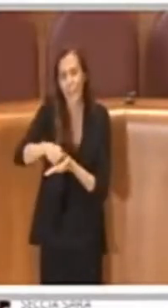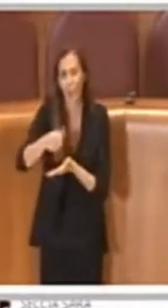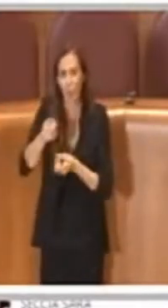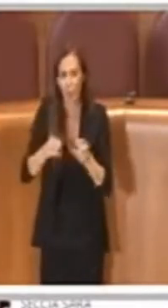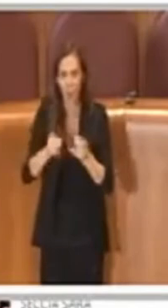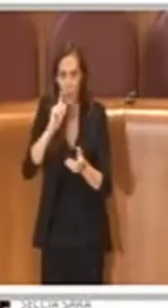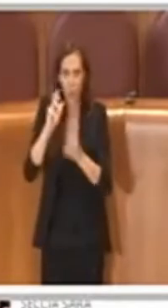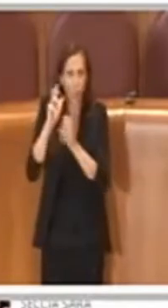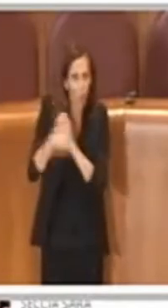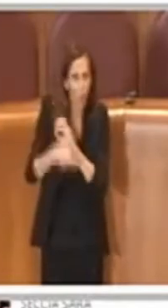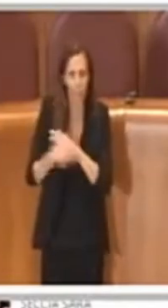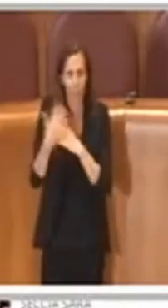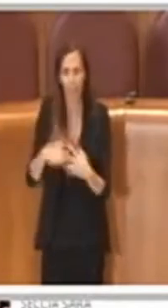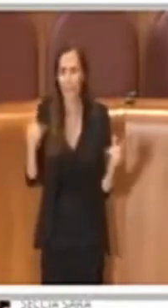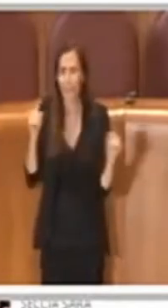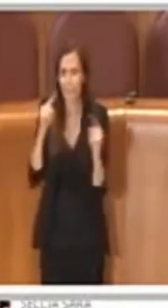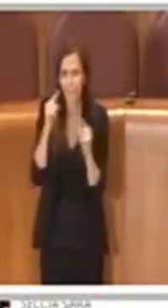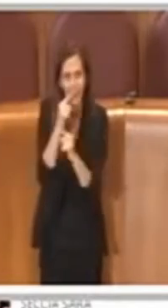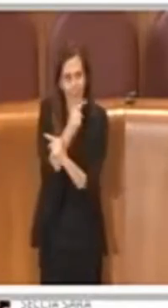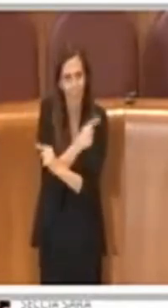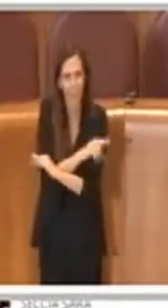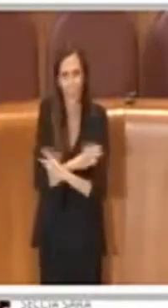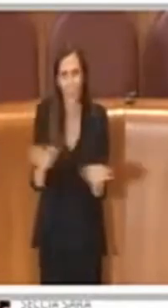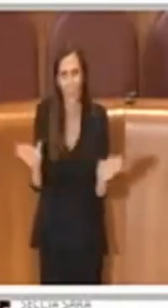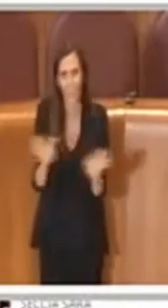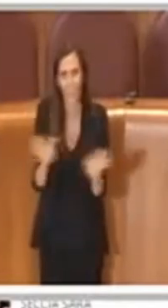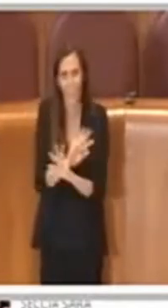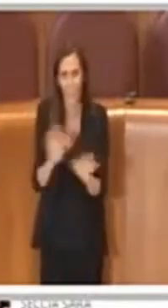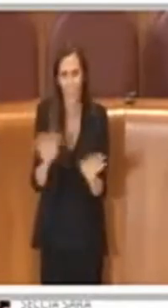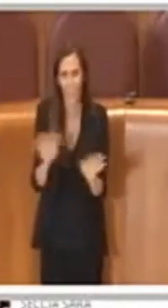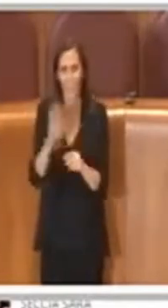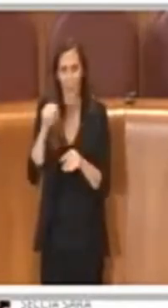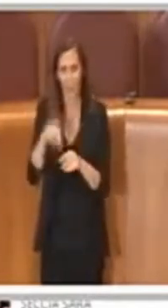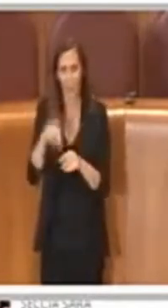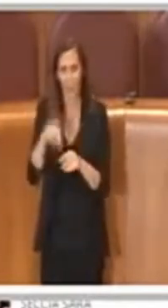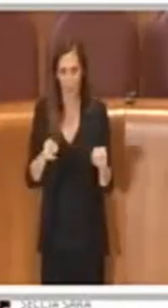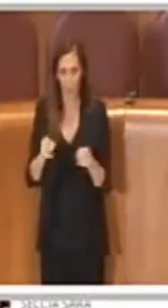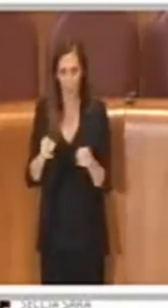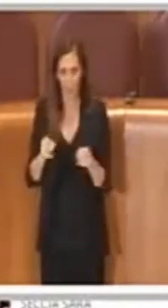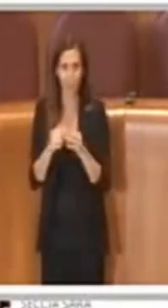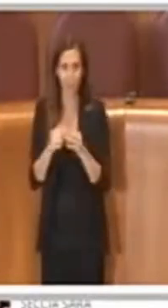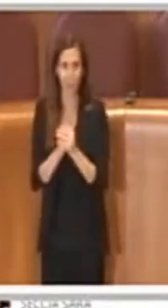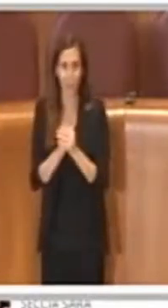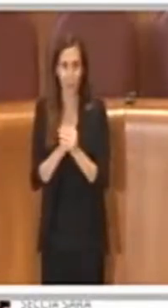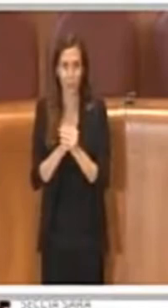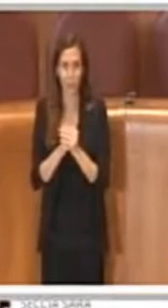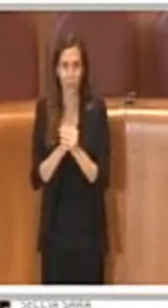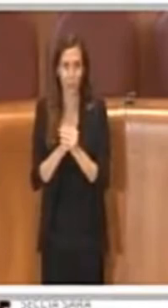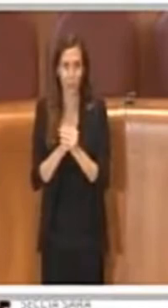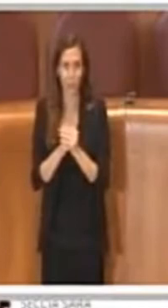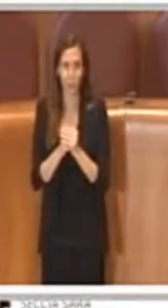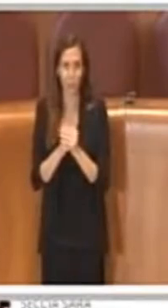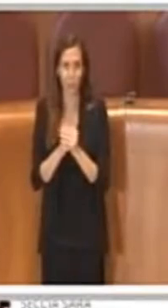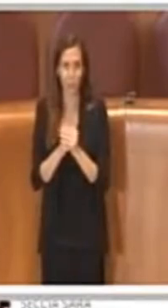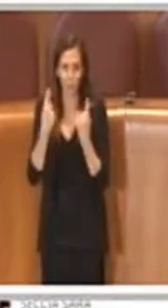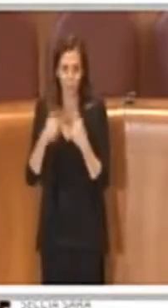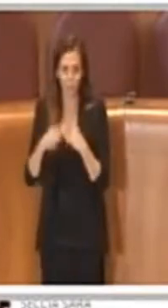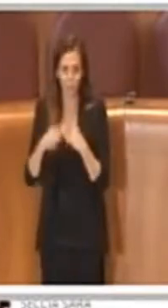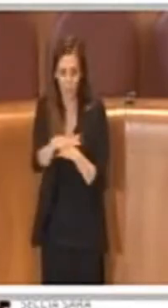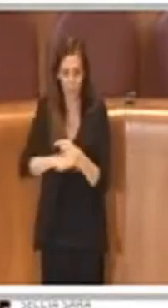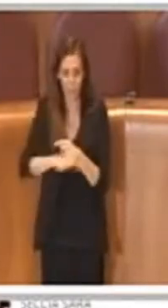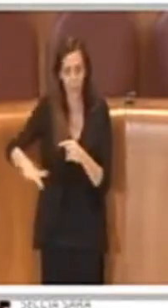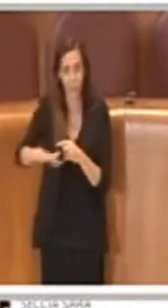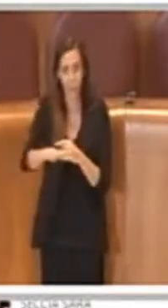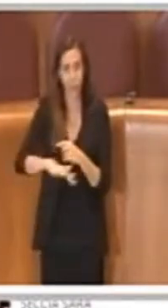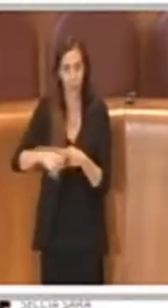in questo momento, perché effettivamente forse è la zona di